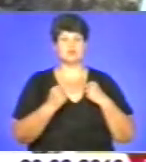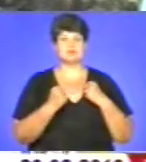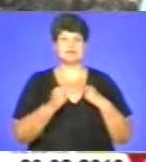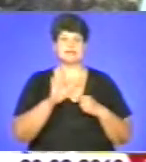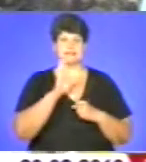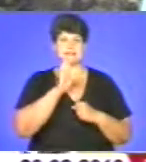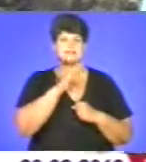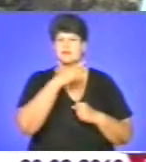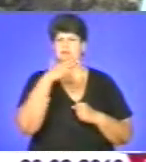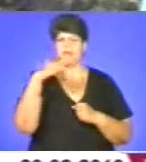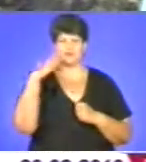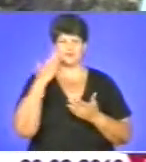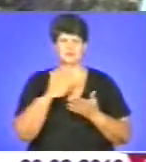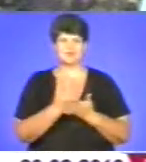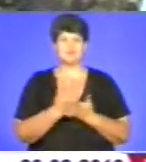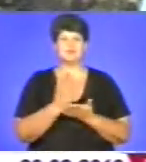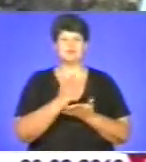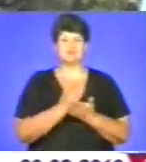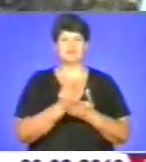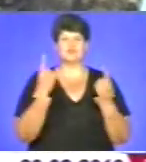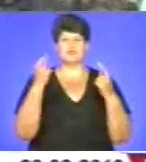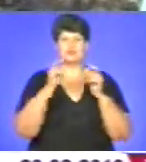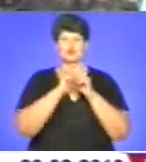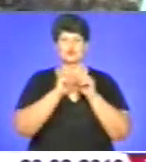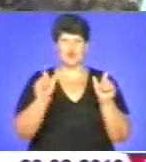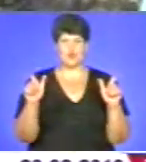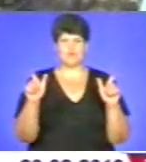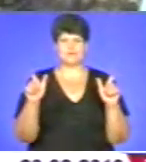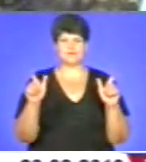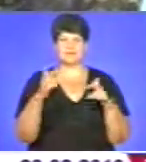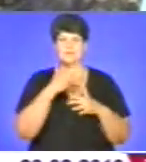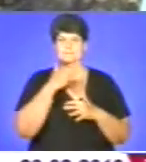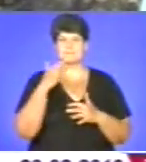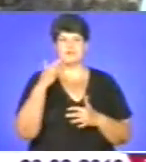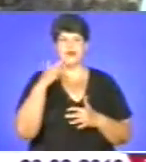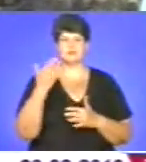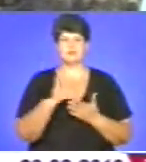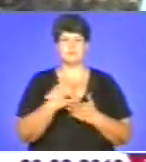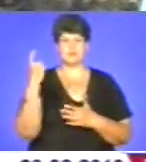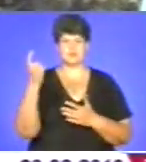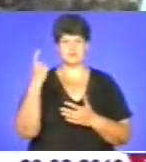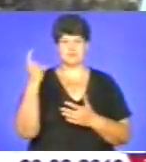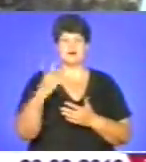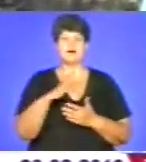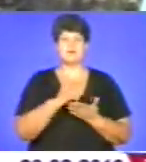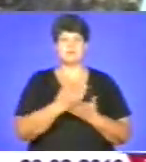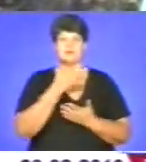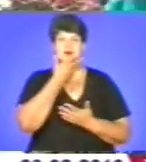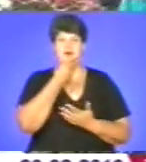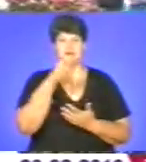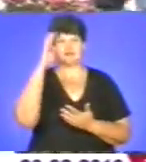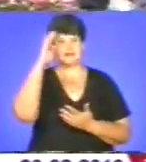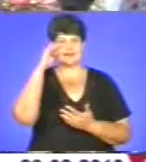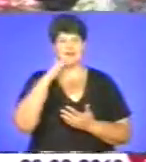дівчатку, я маю велику школу, маю багато господарок, маю файного тата, маму.